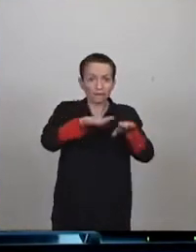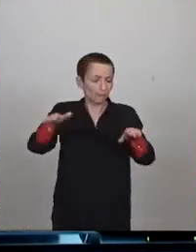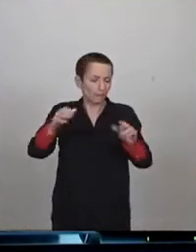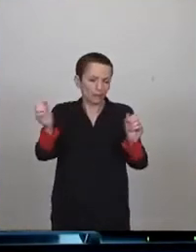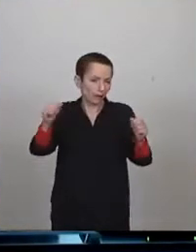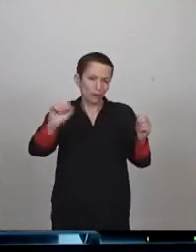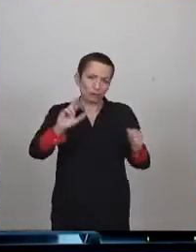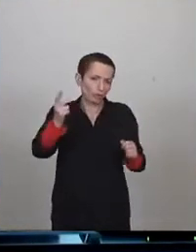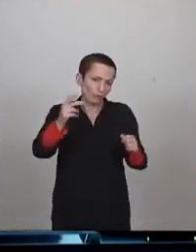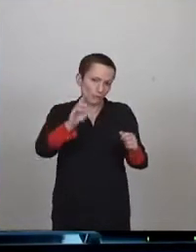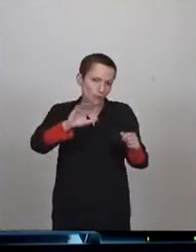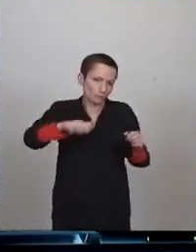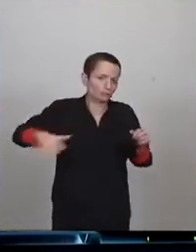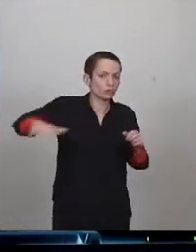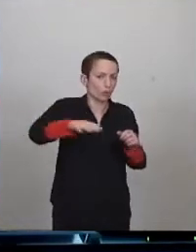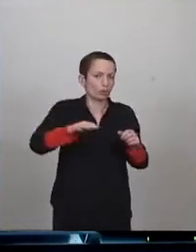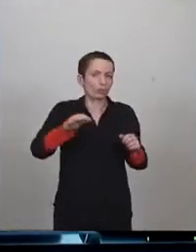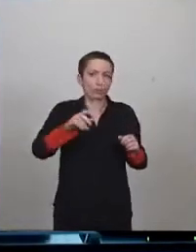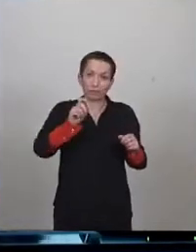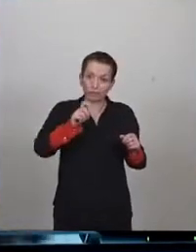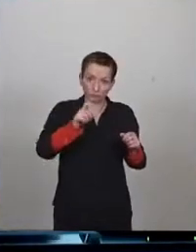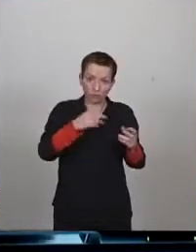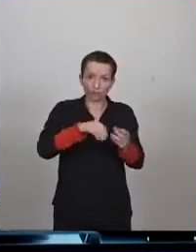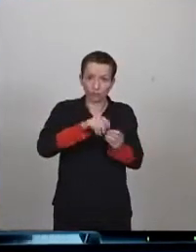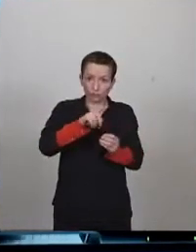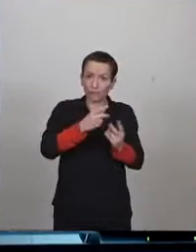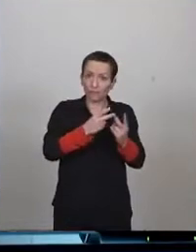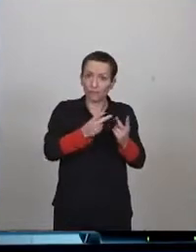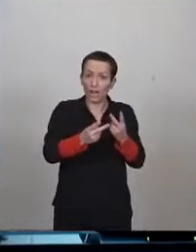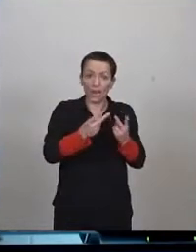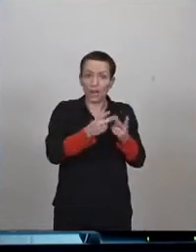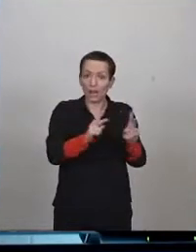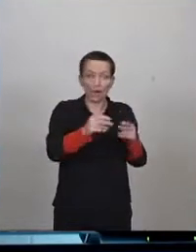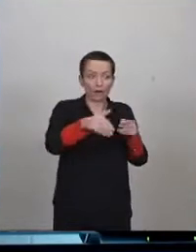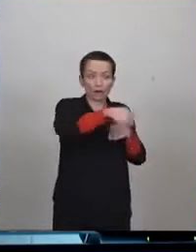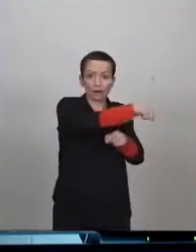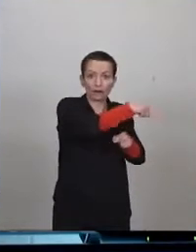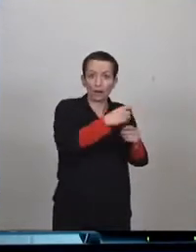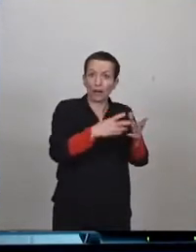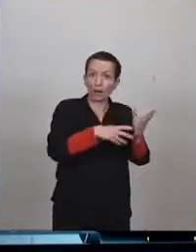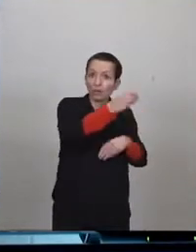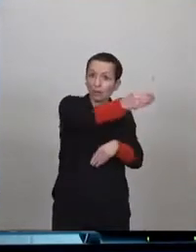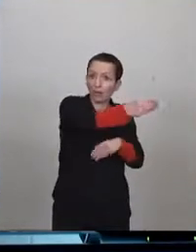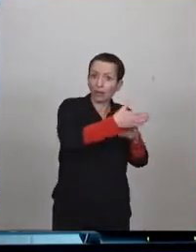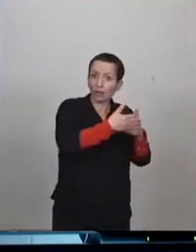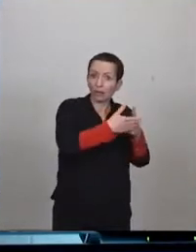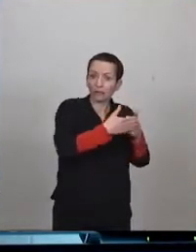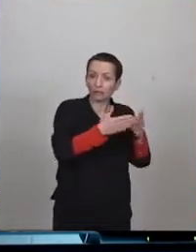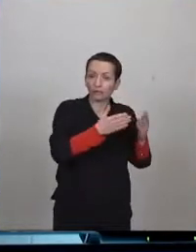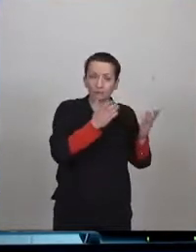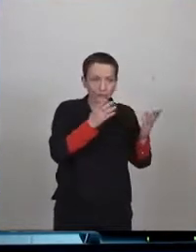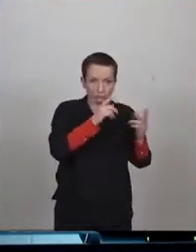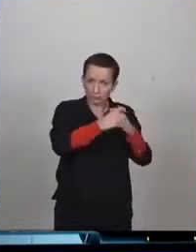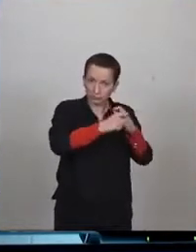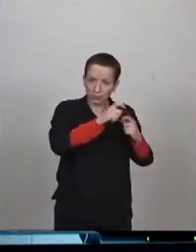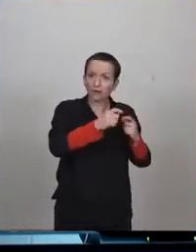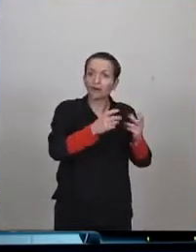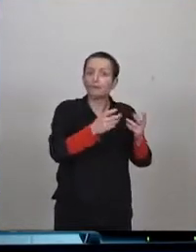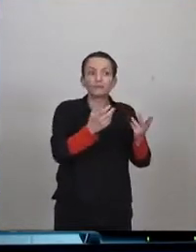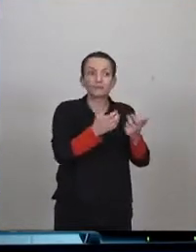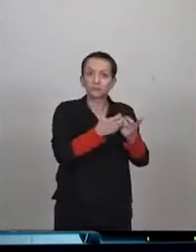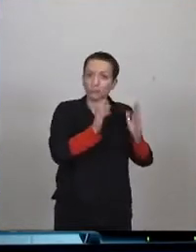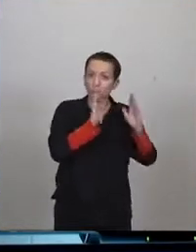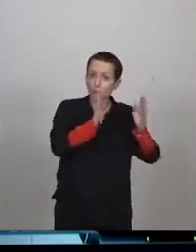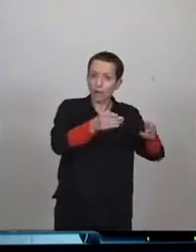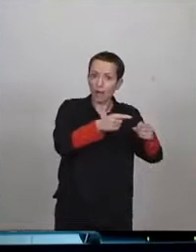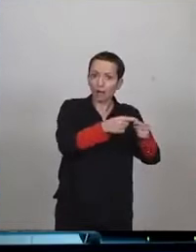zone. J'ajouterai d'ailleurs qu'il faudrait discuter avec les communes qui sont aussi à côté de ces parties de Bordeaux à l'extérieur des boulevards. Cuit du Bouscat, Cuit de Bruges si on veut être parfaitement